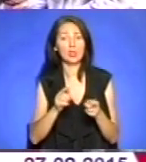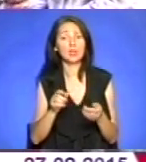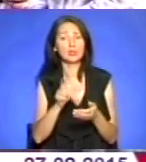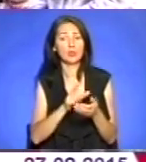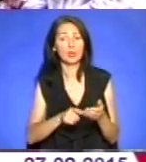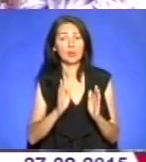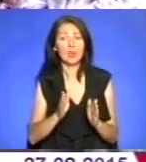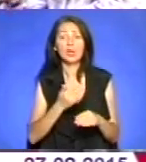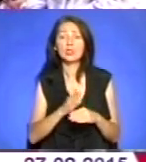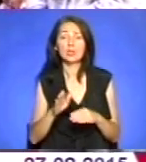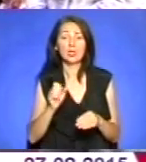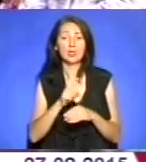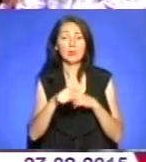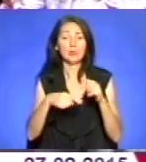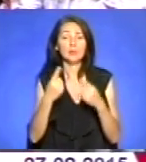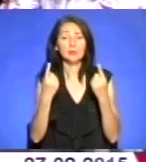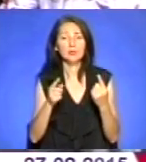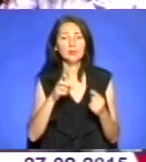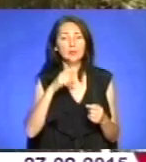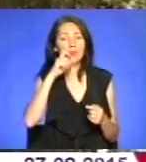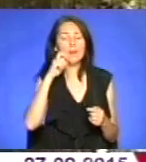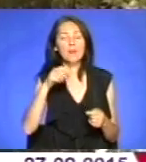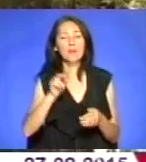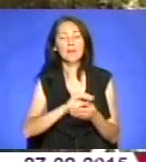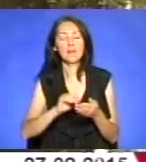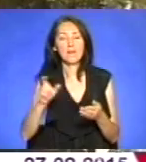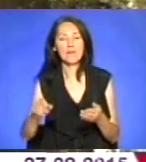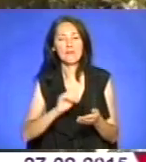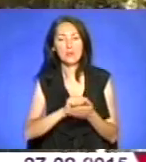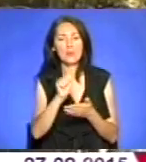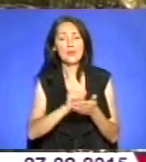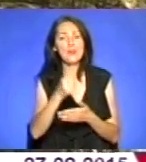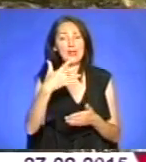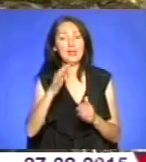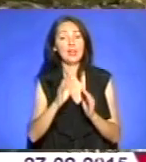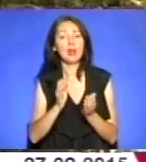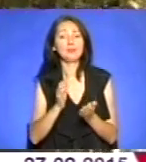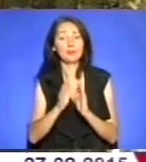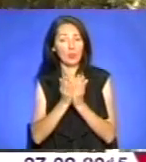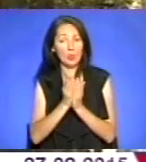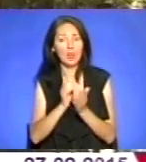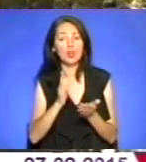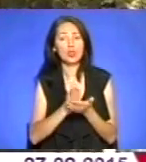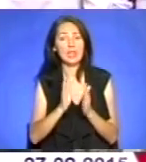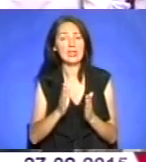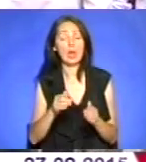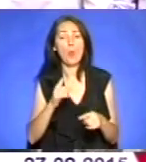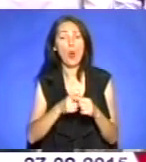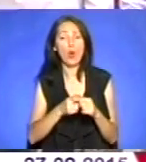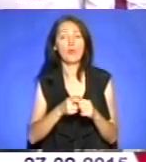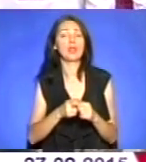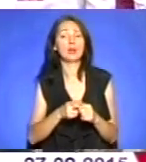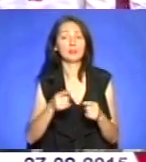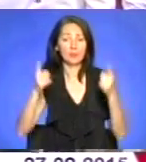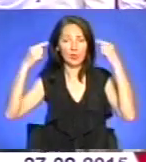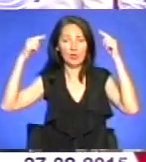великого українського письменника опублікована в 50 томах, що є лише половиною творчого доробку Івана Яковича Франка.